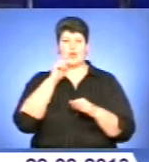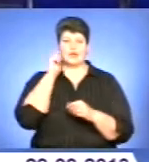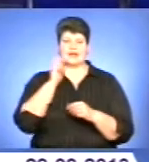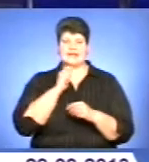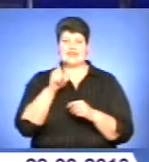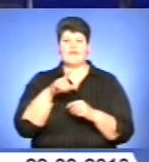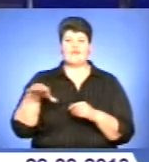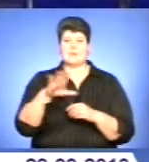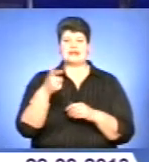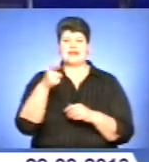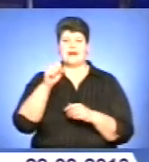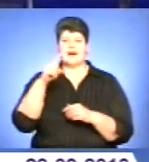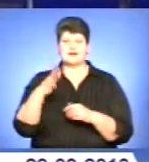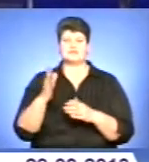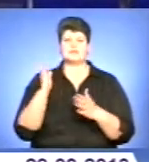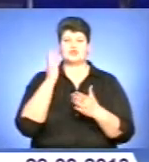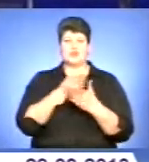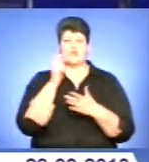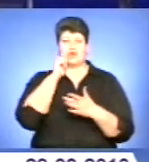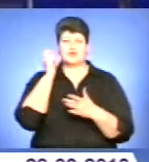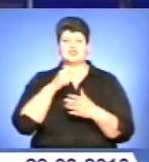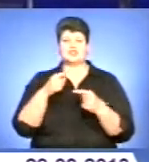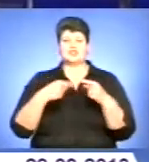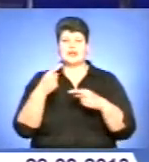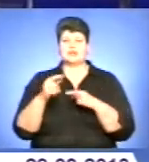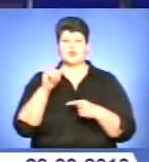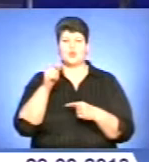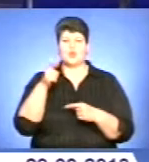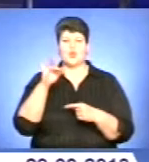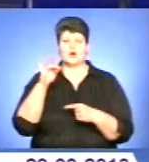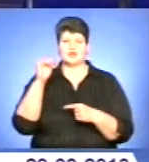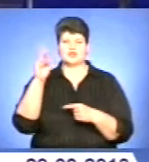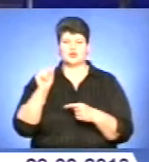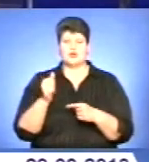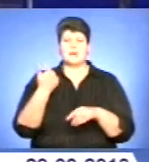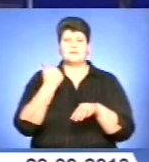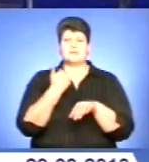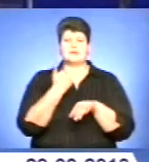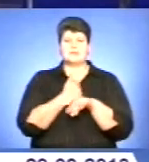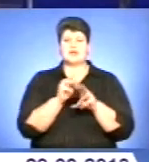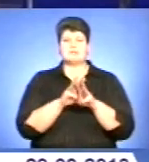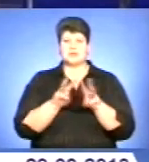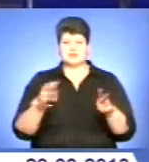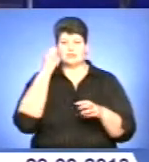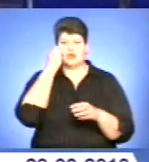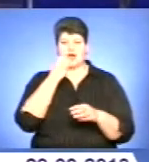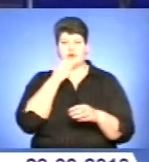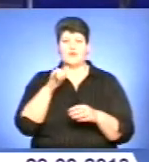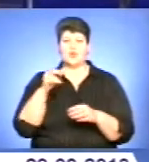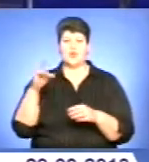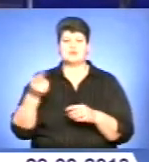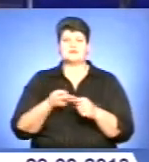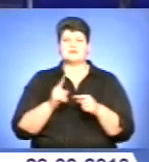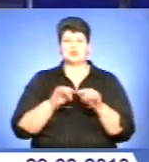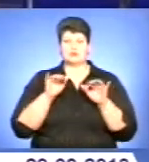Європейський газ пішов Україну через Угорщину. Прем'єр-міністр Микола Азаров подякував угорцям за цю велику подію, а також